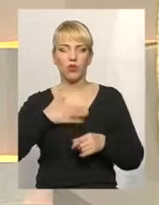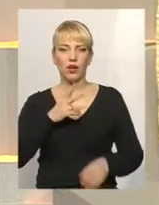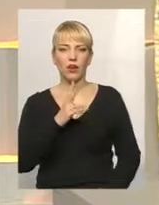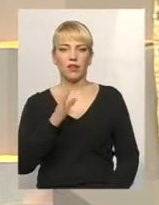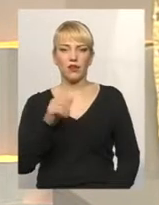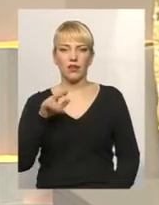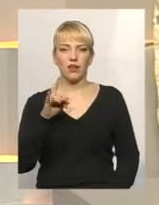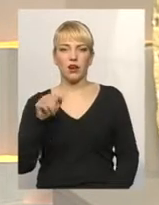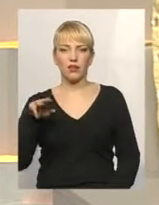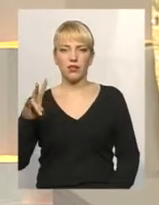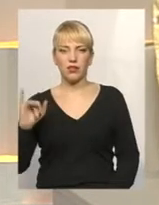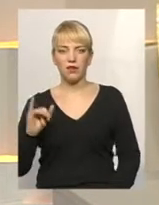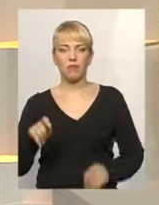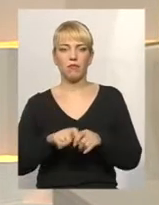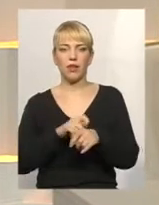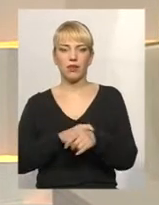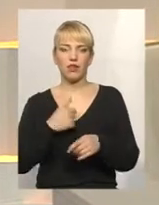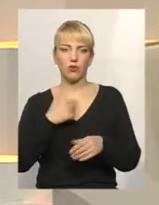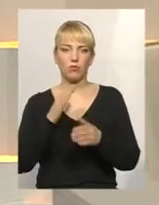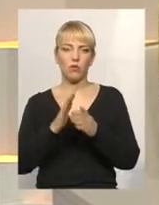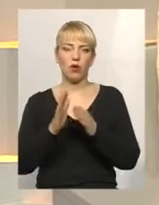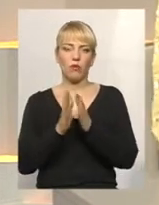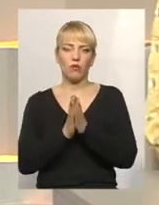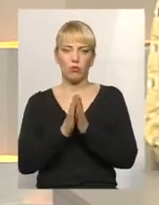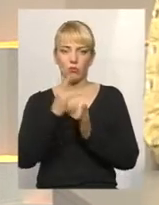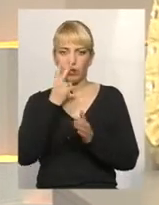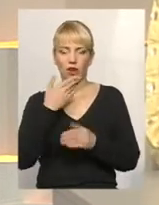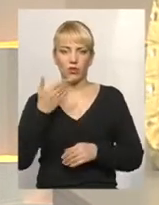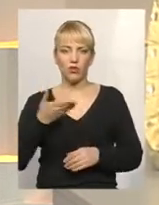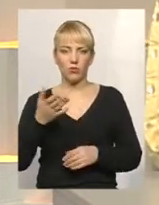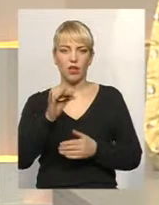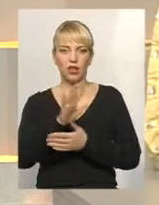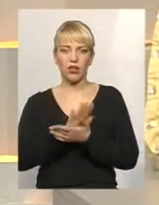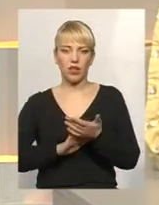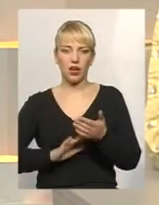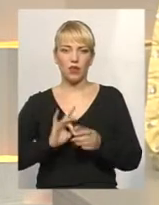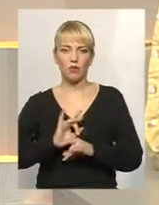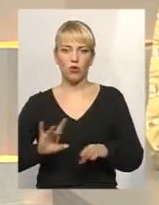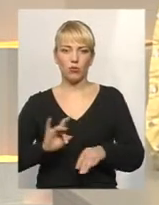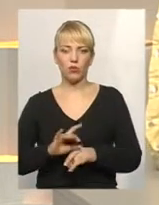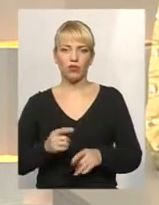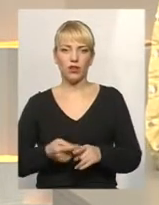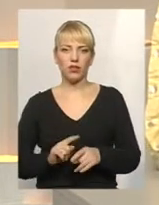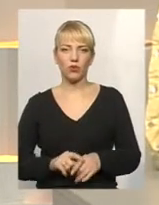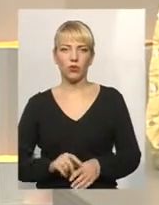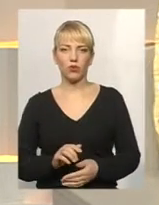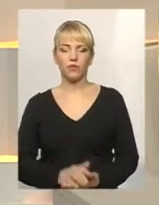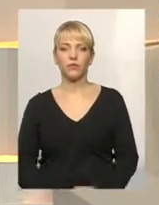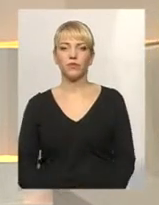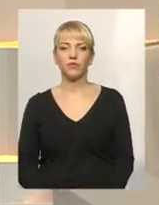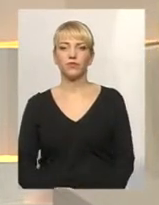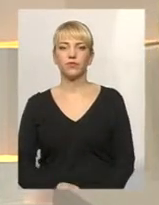метри». Я прошу переглянути коментар, а далі прокоментувати його. Будь ласка, прошу